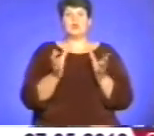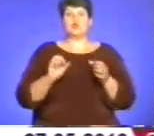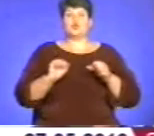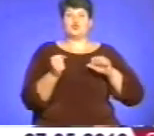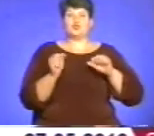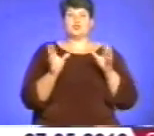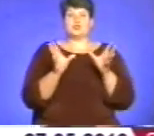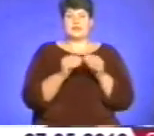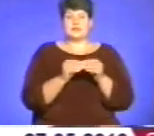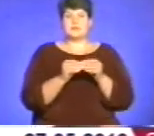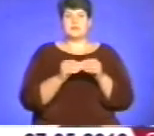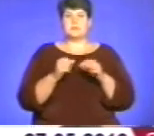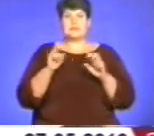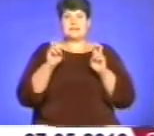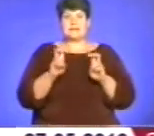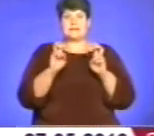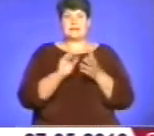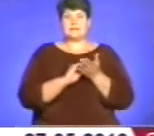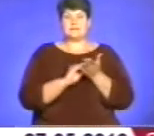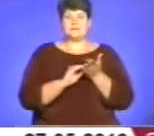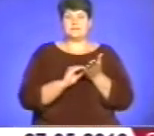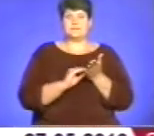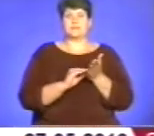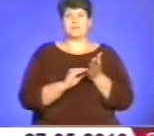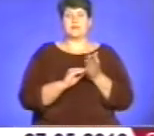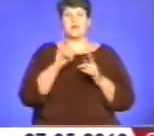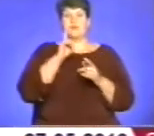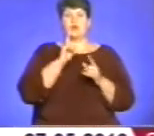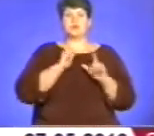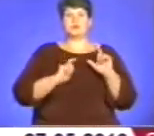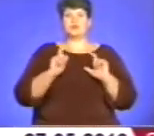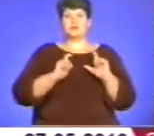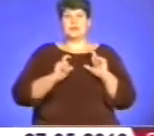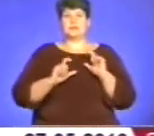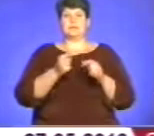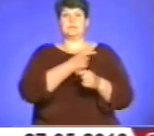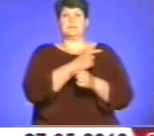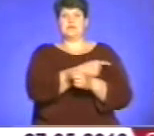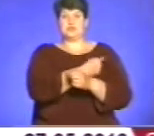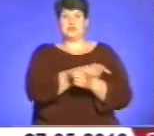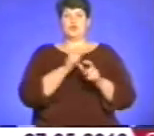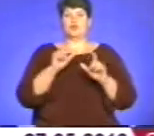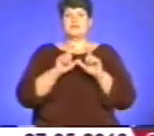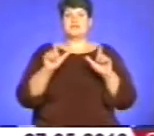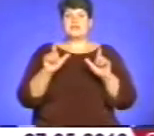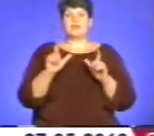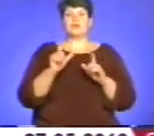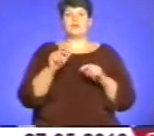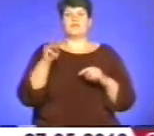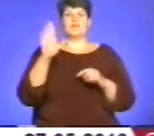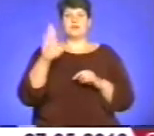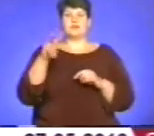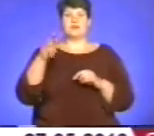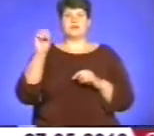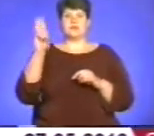певний період часу ми все-таки сиділи, писали. Поки студент Тернопільського державного медичного університету імені Горбачевського Володимир Лещук